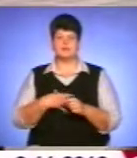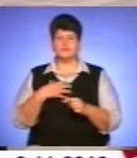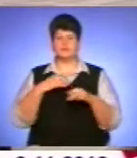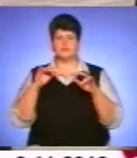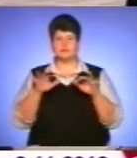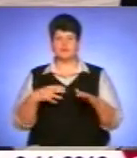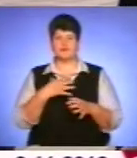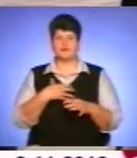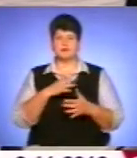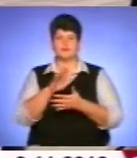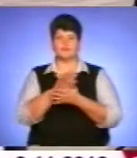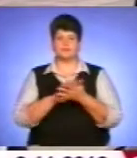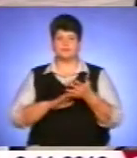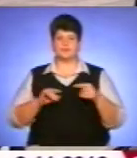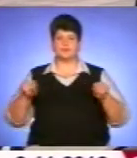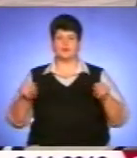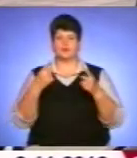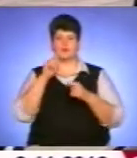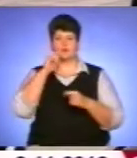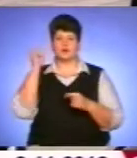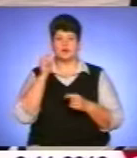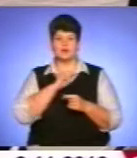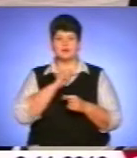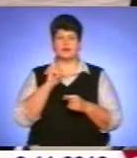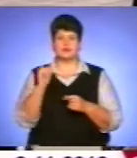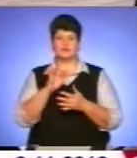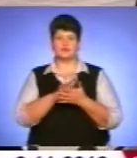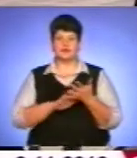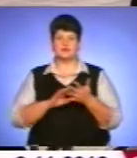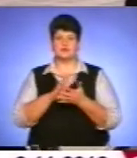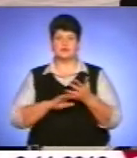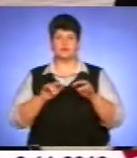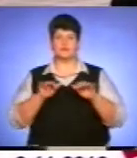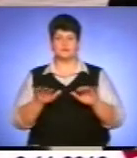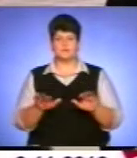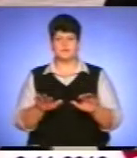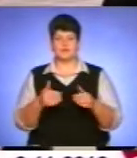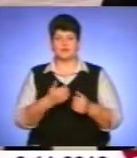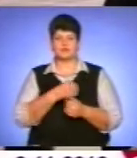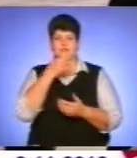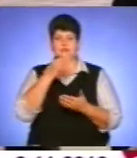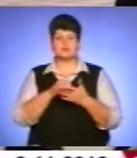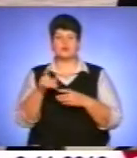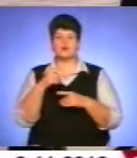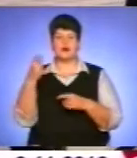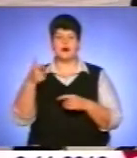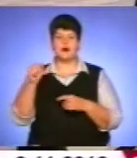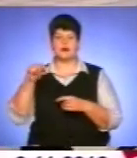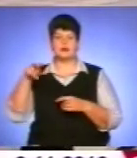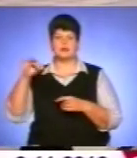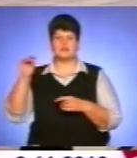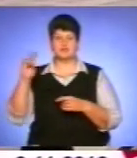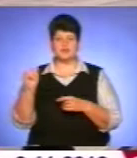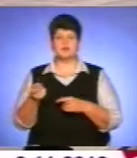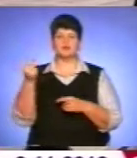важлива для подальшого державотворення українського і для всіх подальших подій. Я хочу сказати, що Галичина і тоді, і